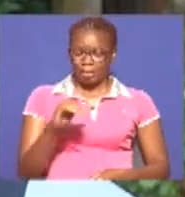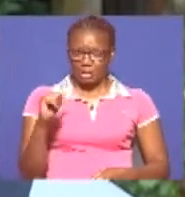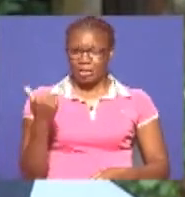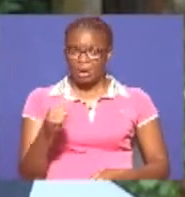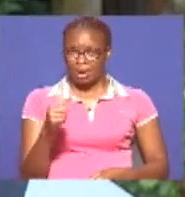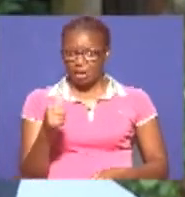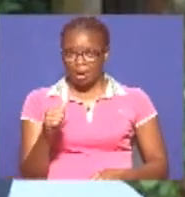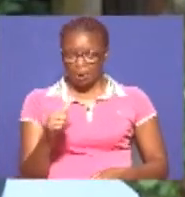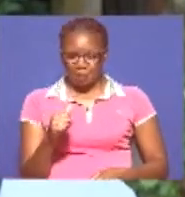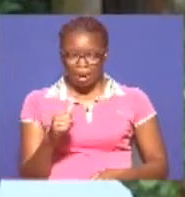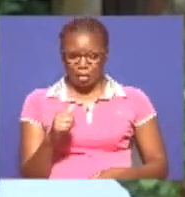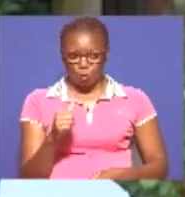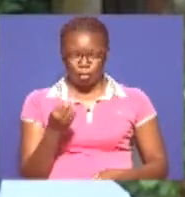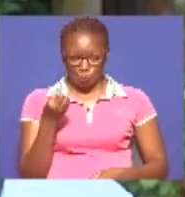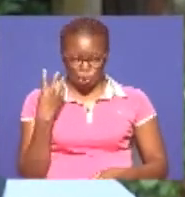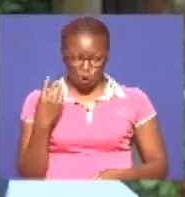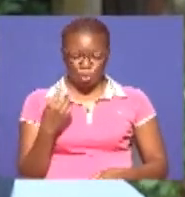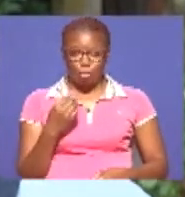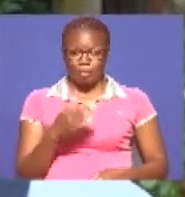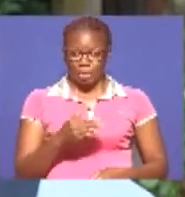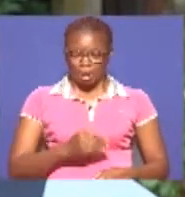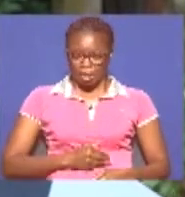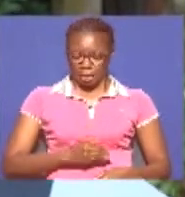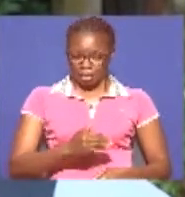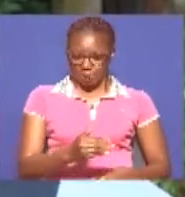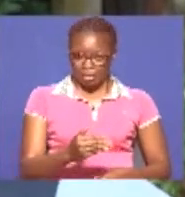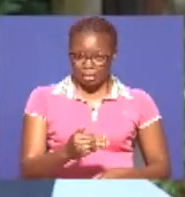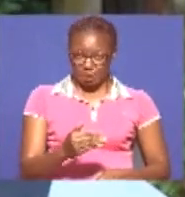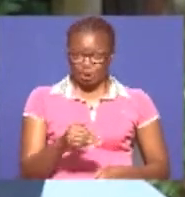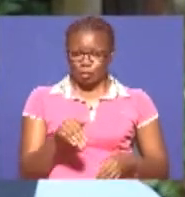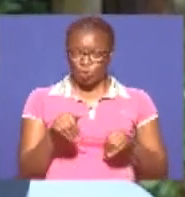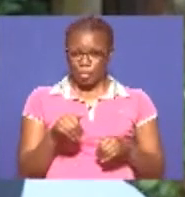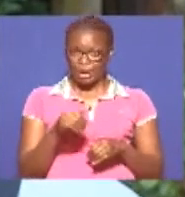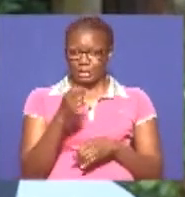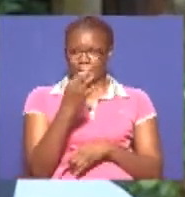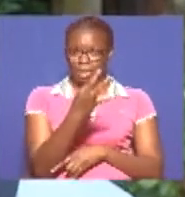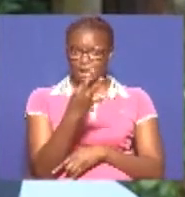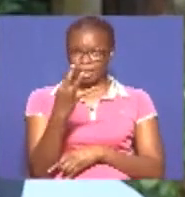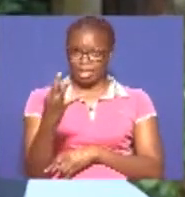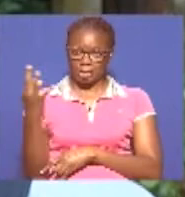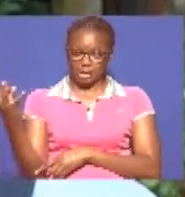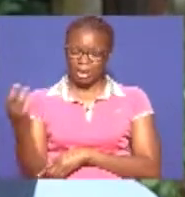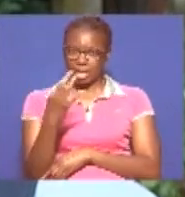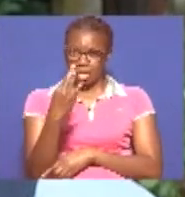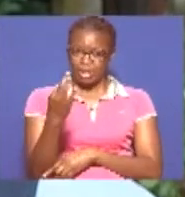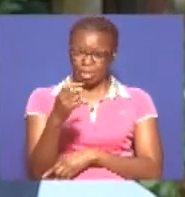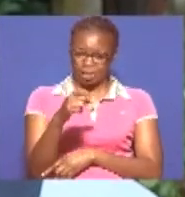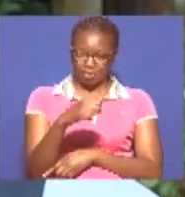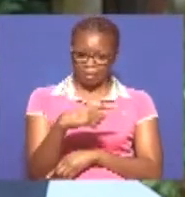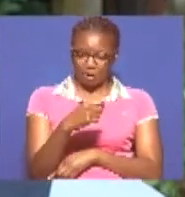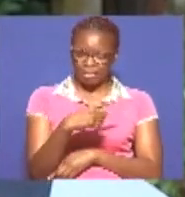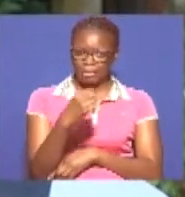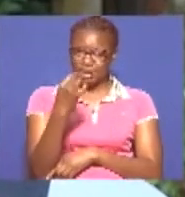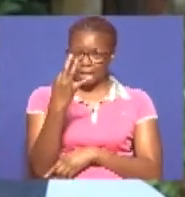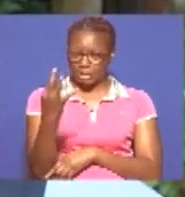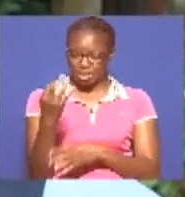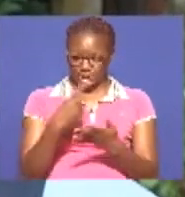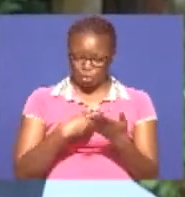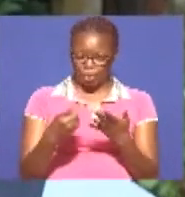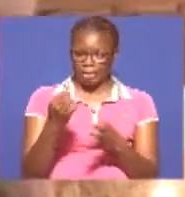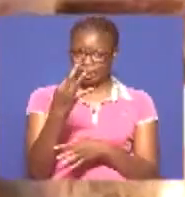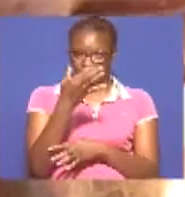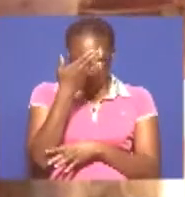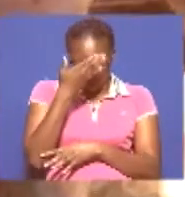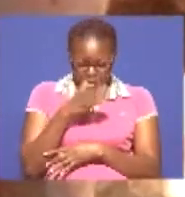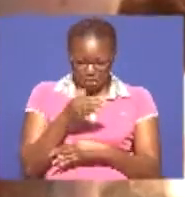tunampea miezi tatu, wiki tatu na siku tatu Tunasema 333 Iyo diyo gestation period ya ngurue Anazawa